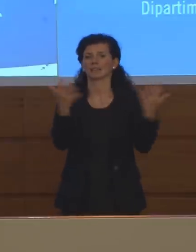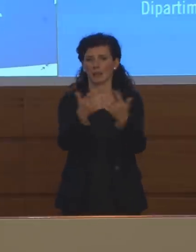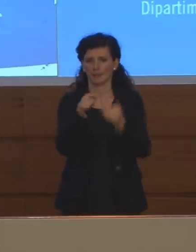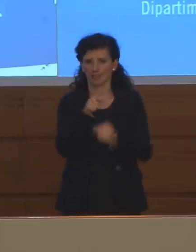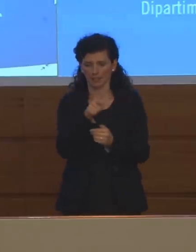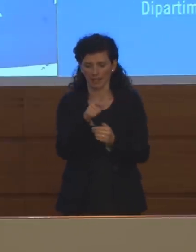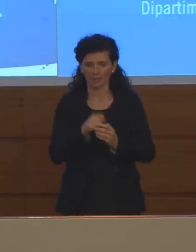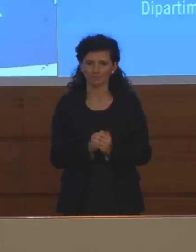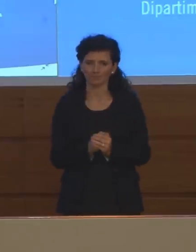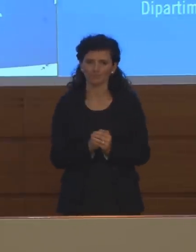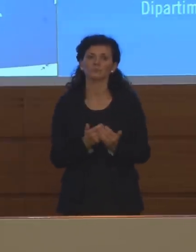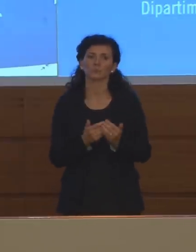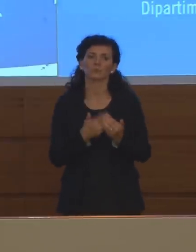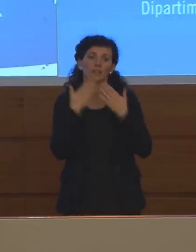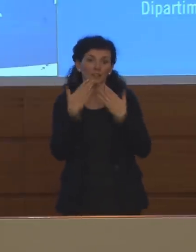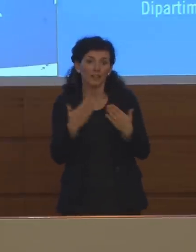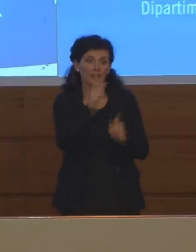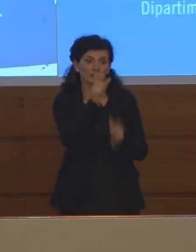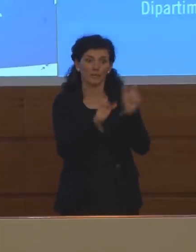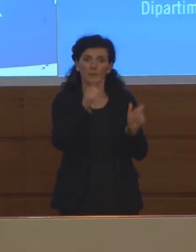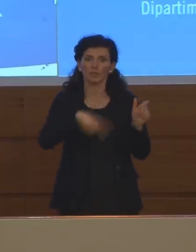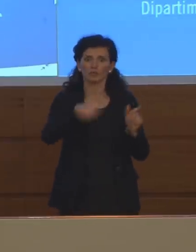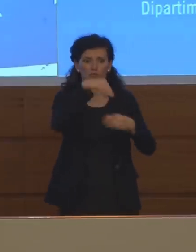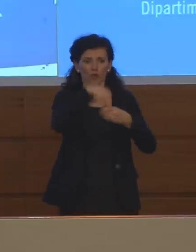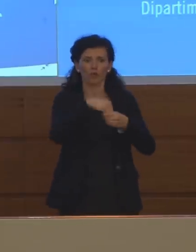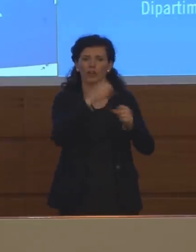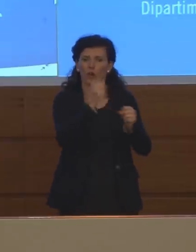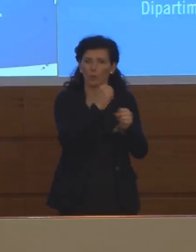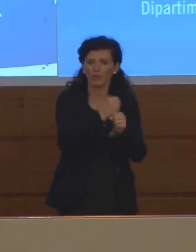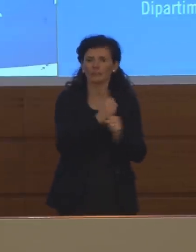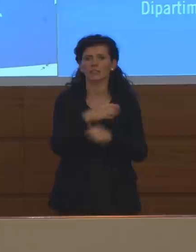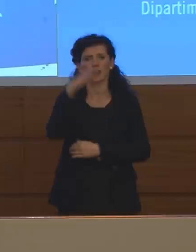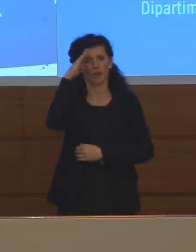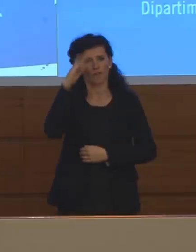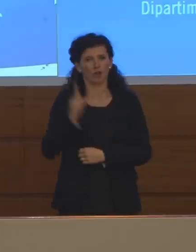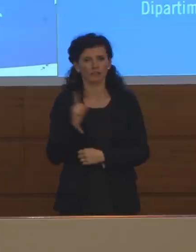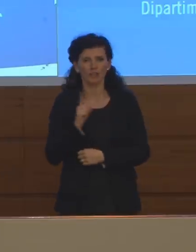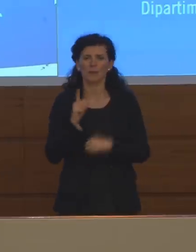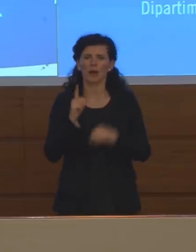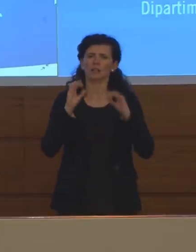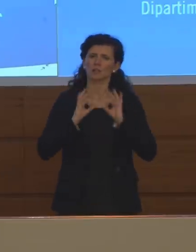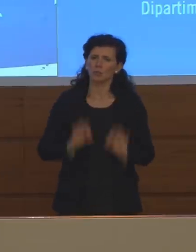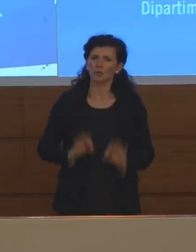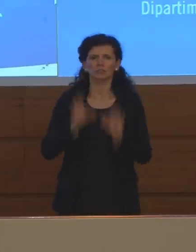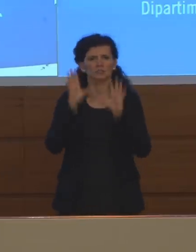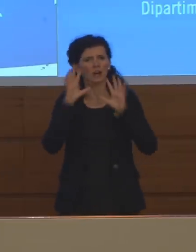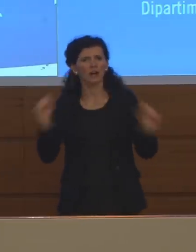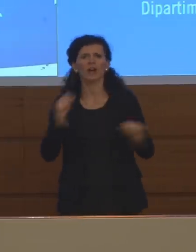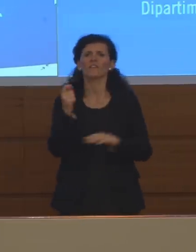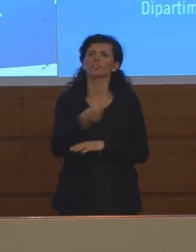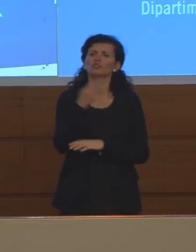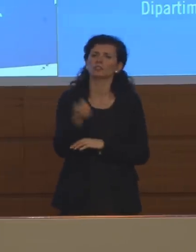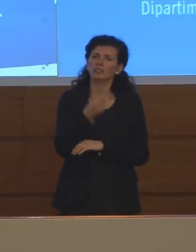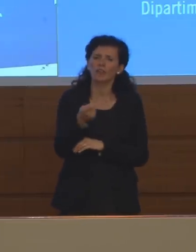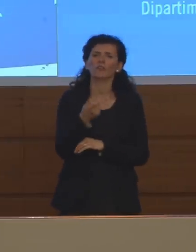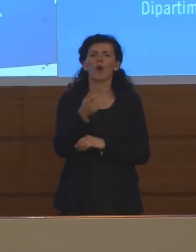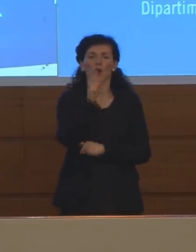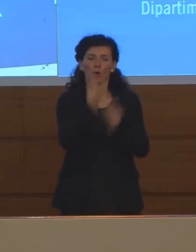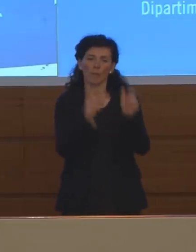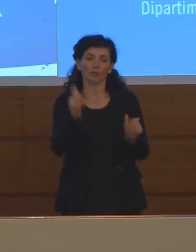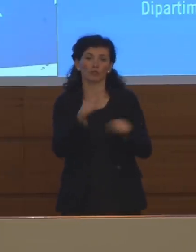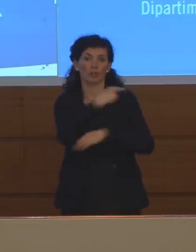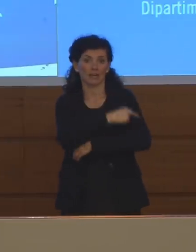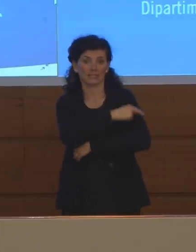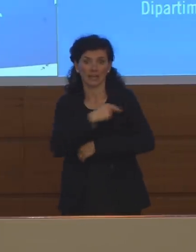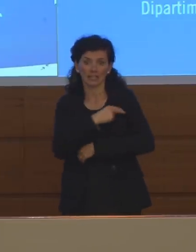il personale delle strutture operative, delle forze armate, delle forze dell'ordine, dei Vigili del Fuoco e il personale sanitario